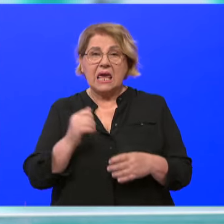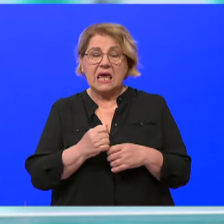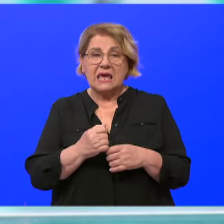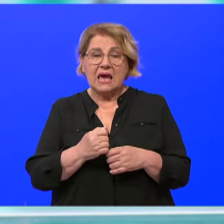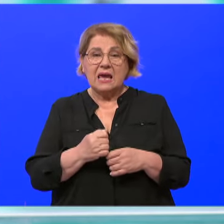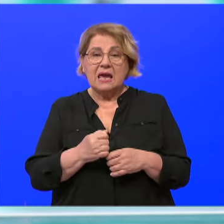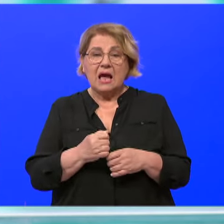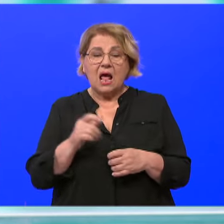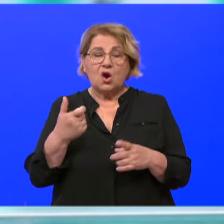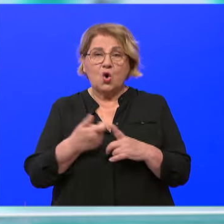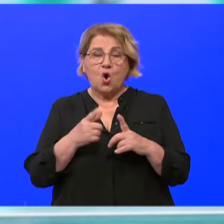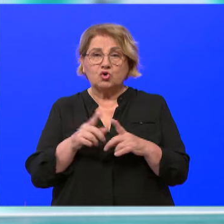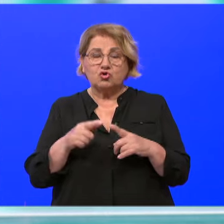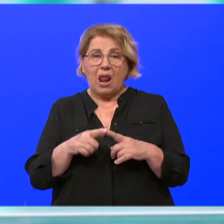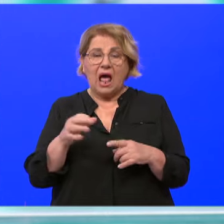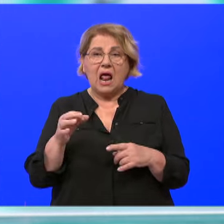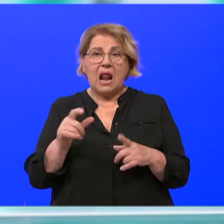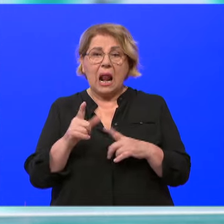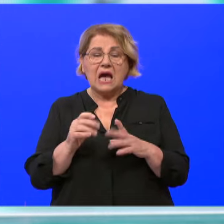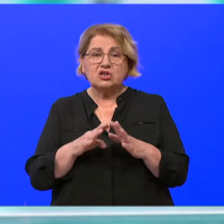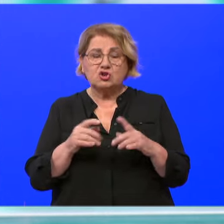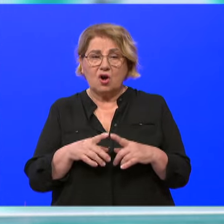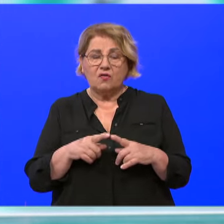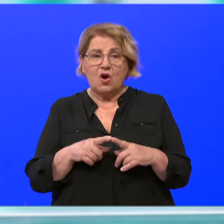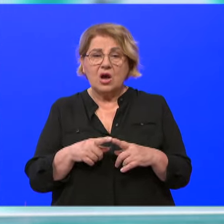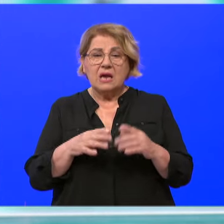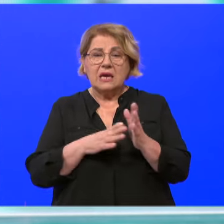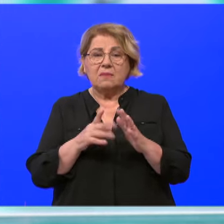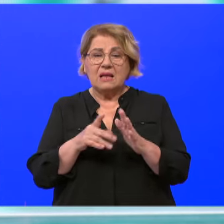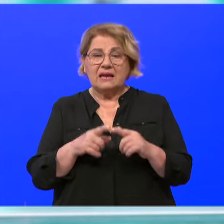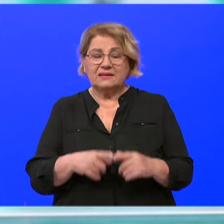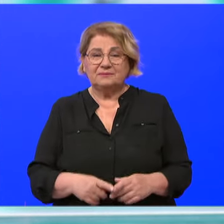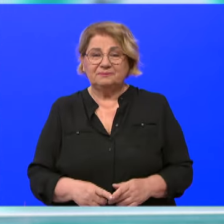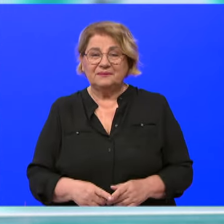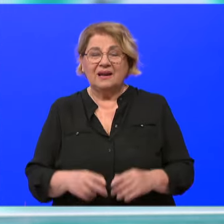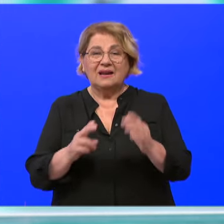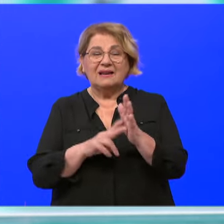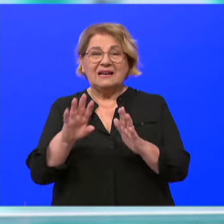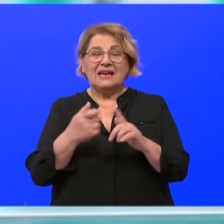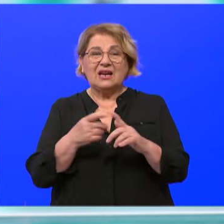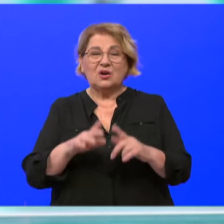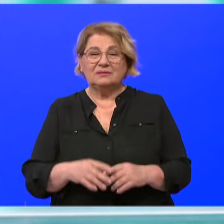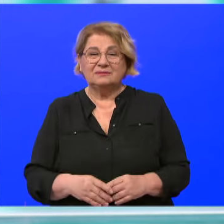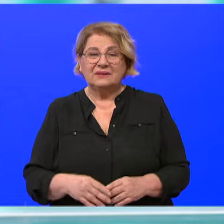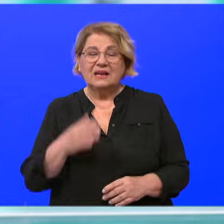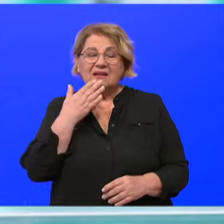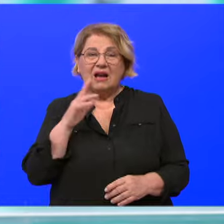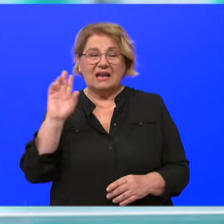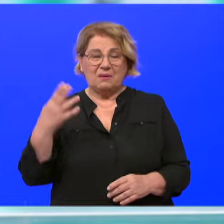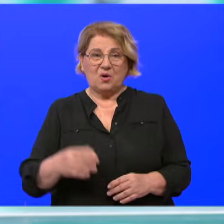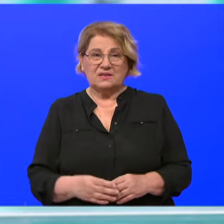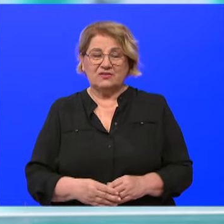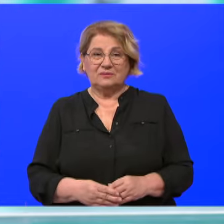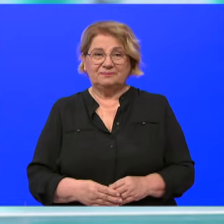Raka Korčula, Pelješac, Lastovo mljet, gospodina Niku Violića. Dobar dan i dobrodošli. Dobar vam dan i hvala vam na pozivu.